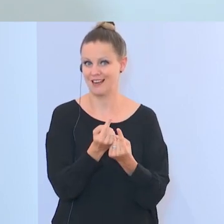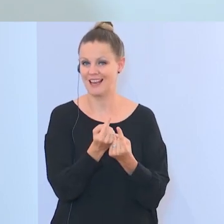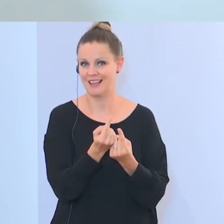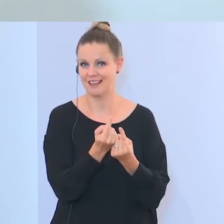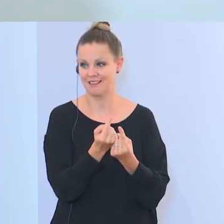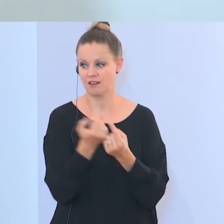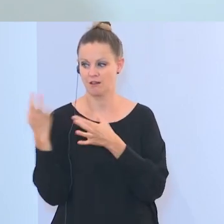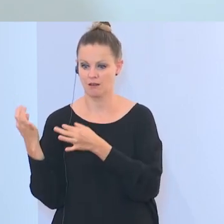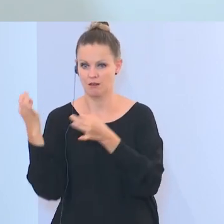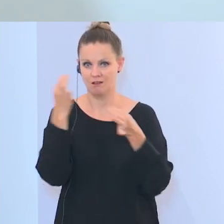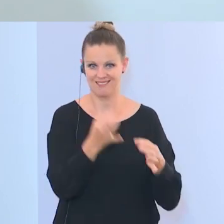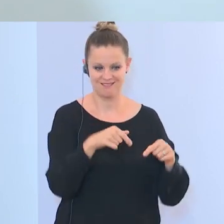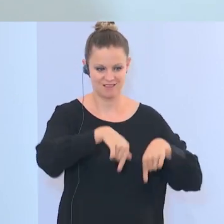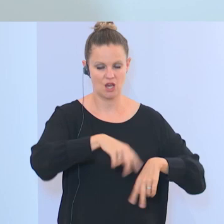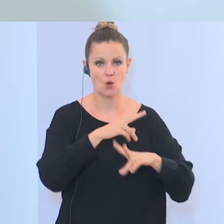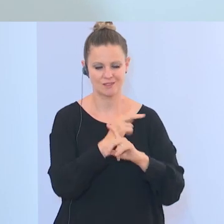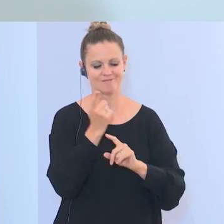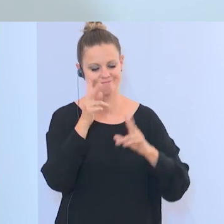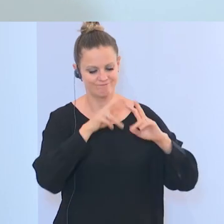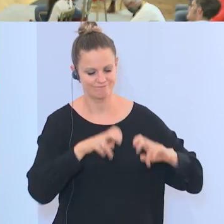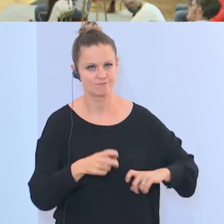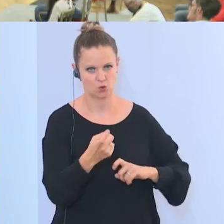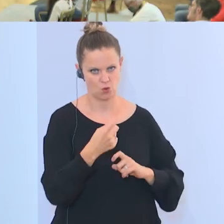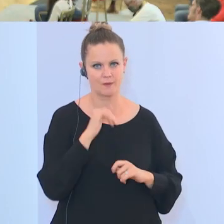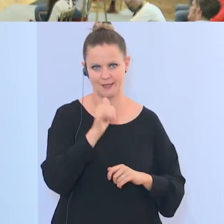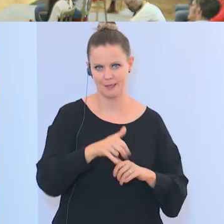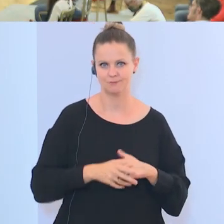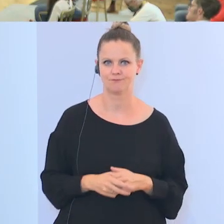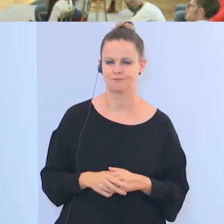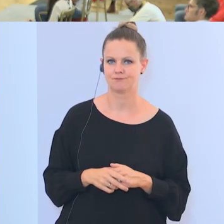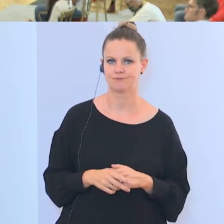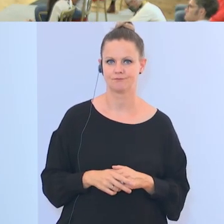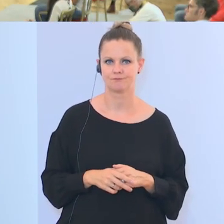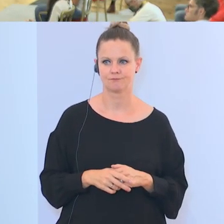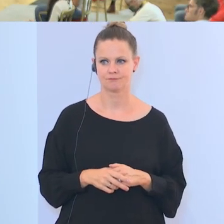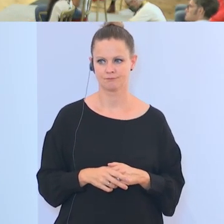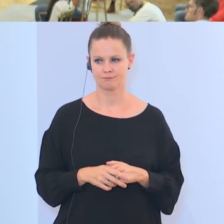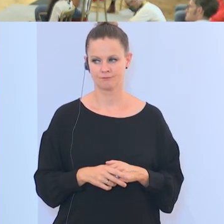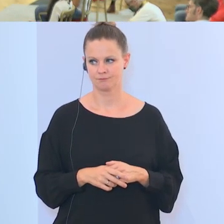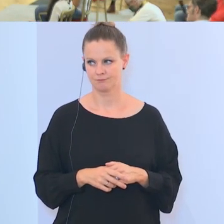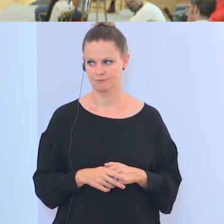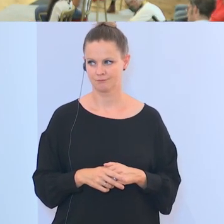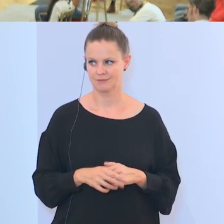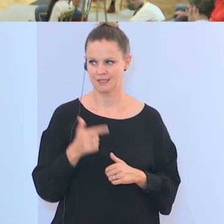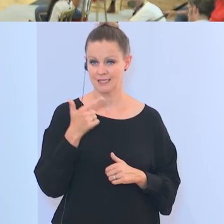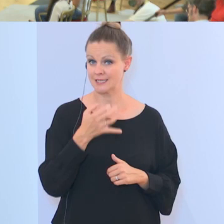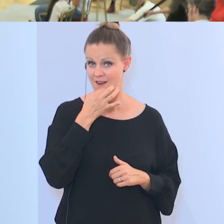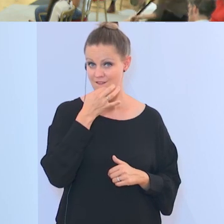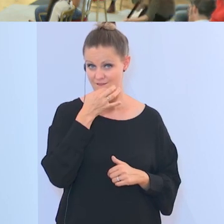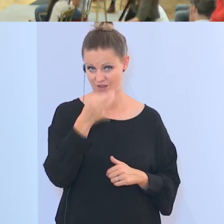Vereine nach Österreich getragen werden, dass man sich das genau ansieht. Herr Haslacher von der APA, bitte. Ja, ich habe zwei Fragen.